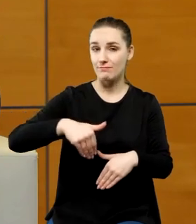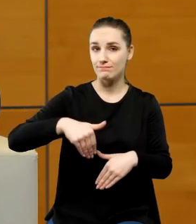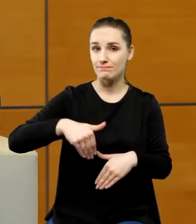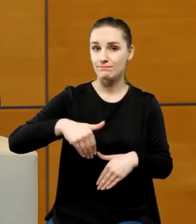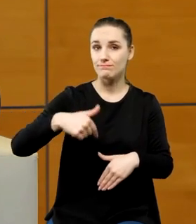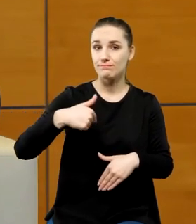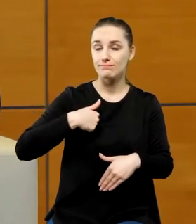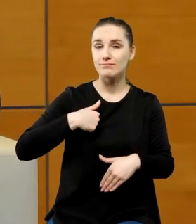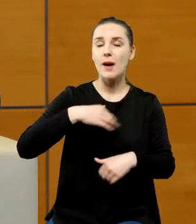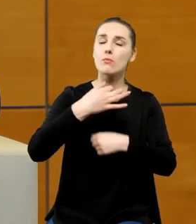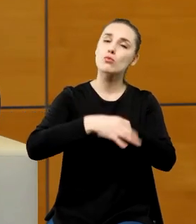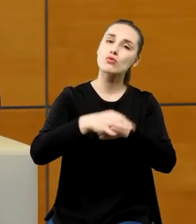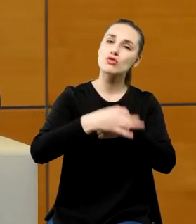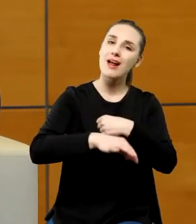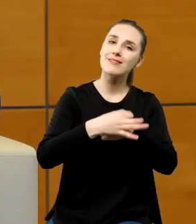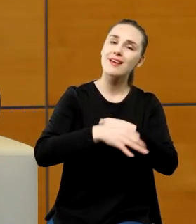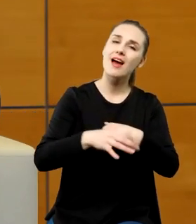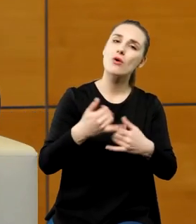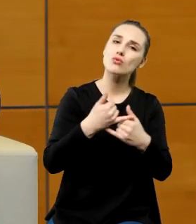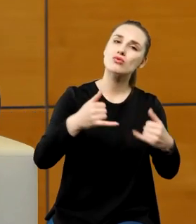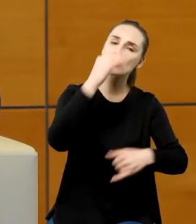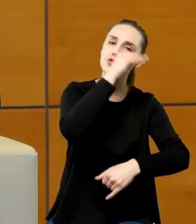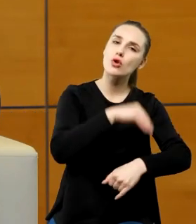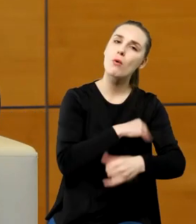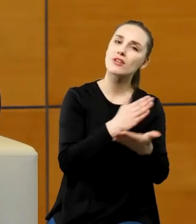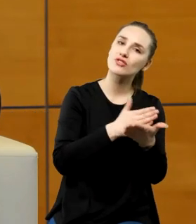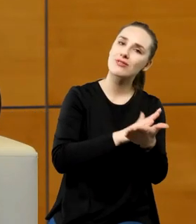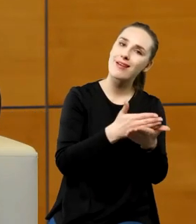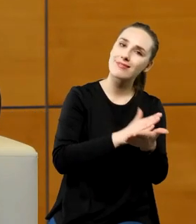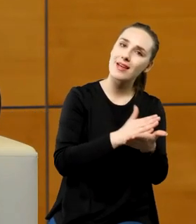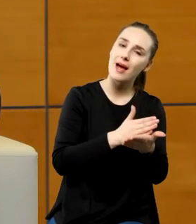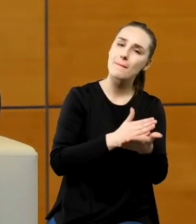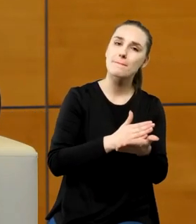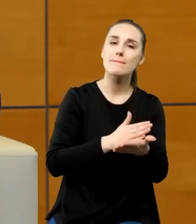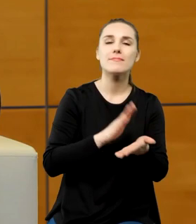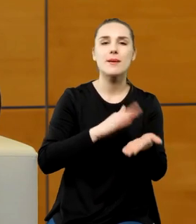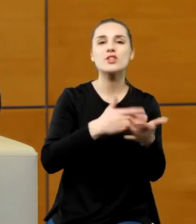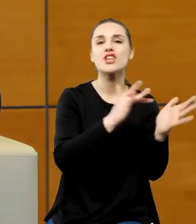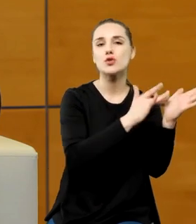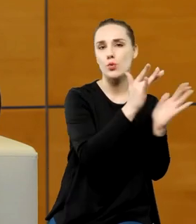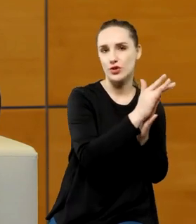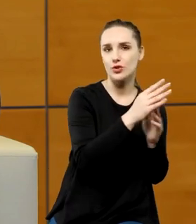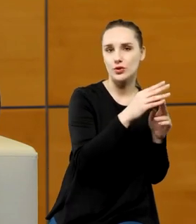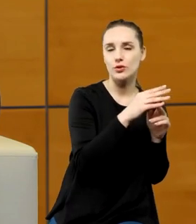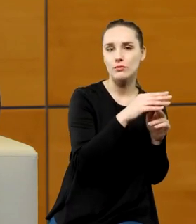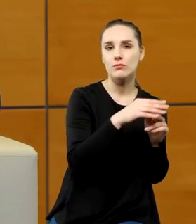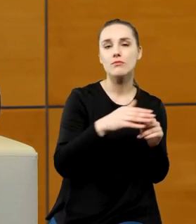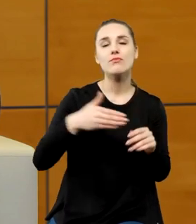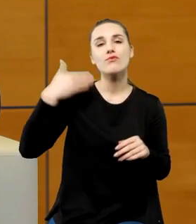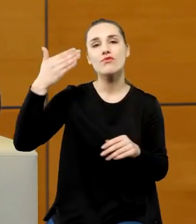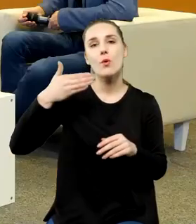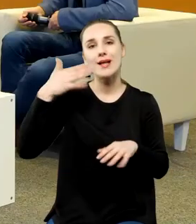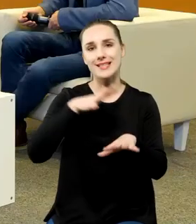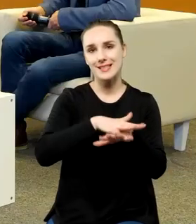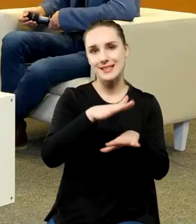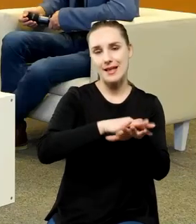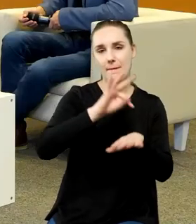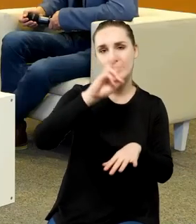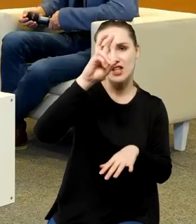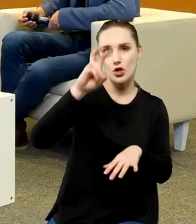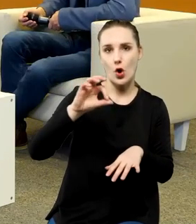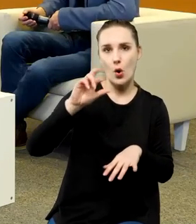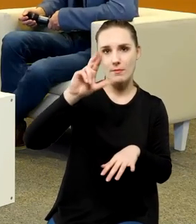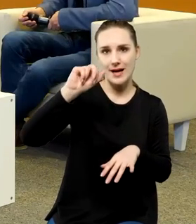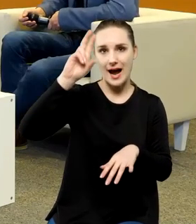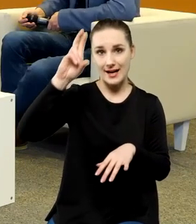na uczelniach, w różnego rodzaju szkołach średnich, na przykład jezuickich, system Tychona Brachego wciąż. I